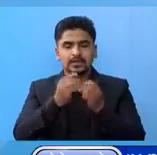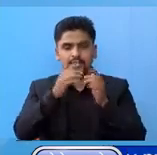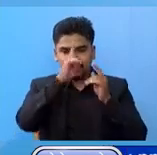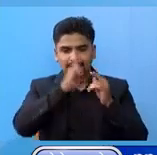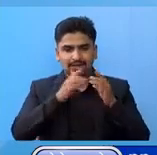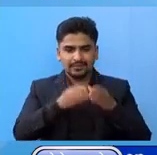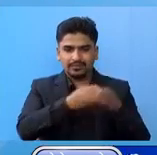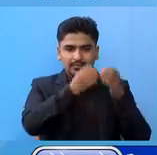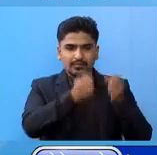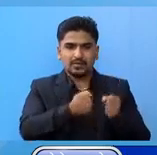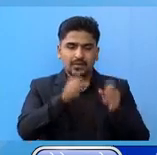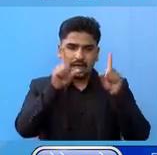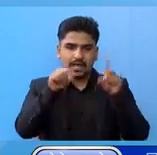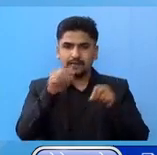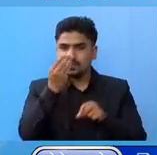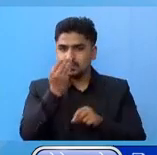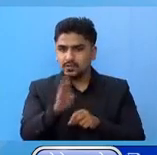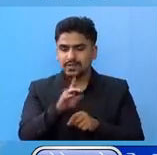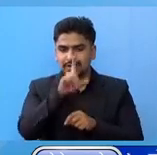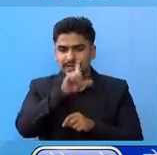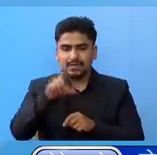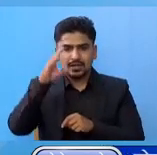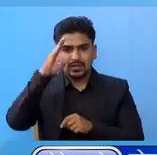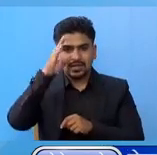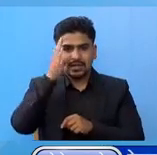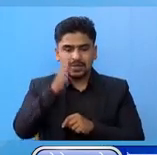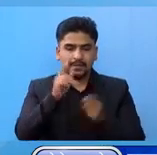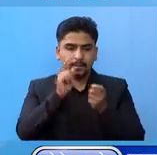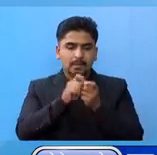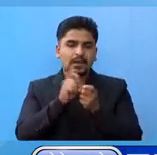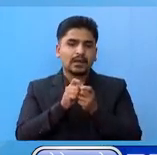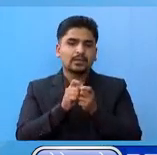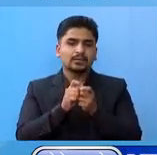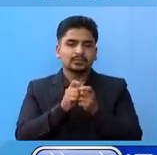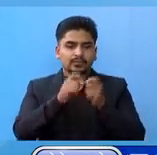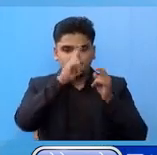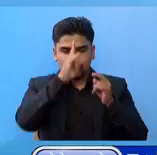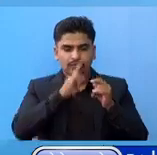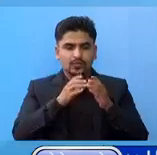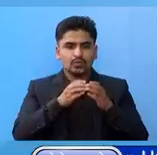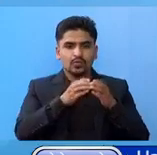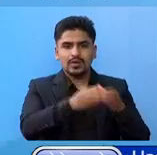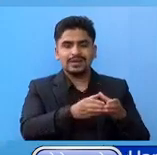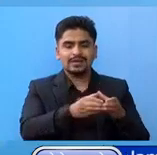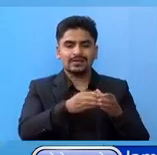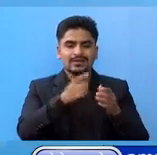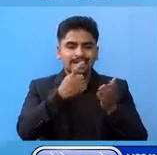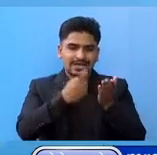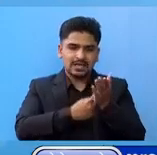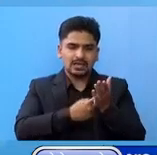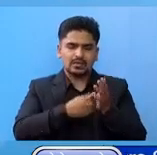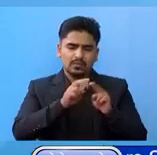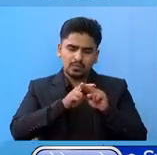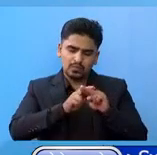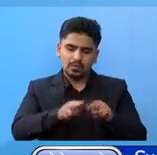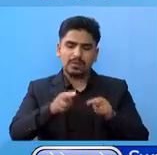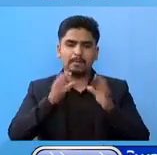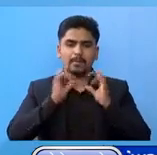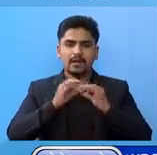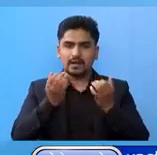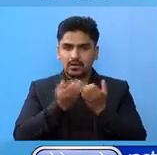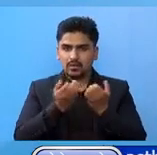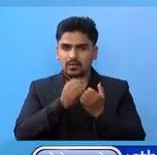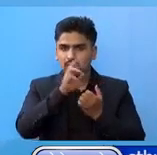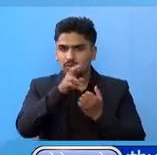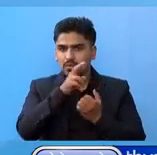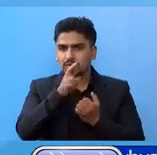बसन ज़रूरी हुँँछा। नेपाल सरकारले बनायेको क्वारिंटेन को नियम को अनिबार्य पालना गर्ऊं।